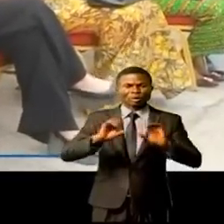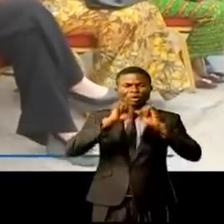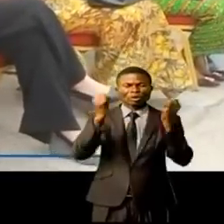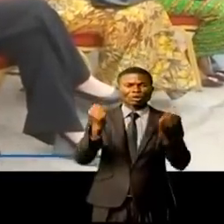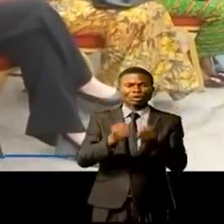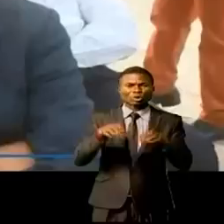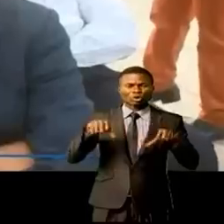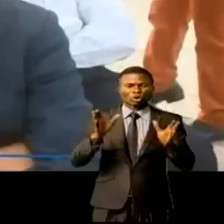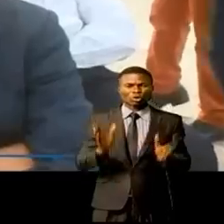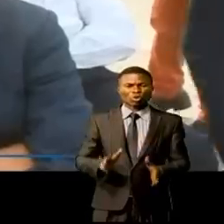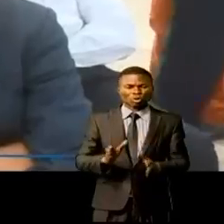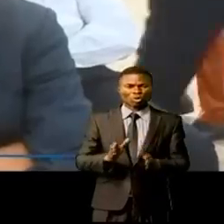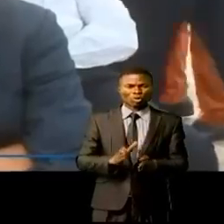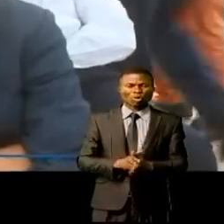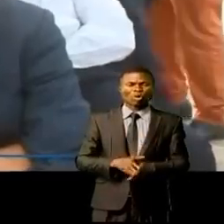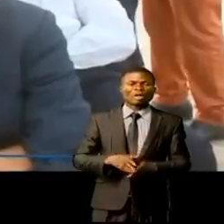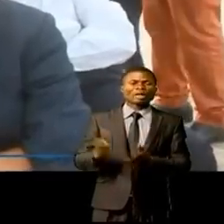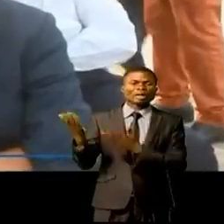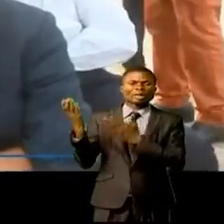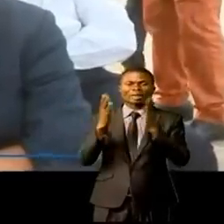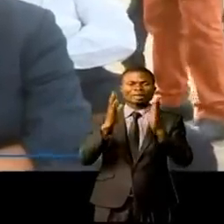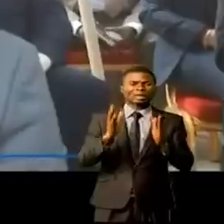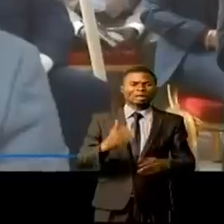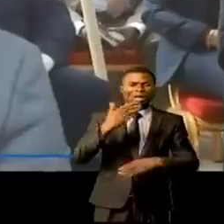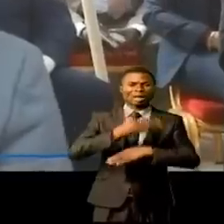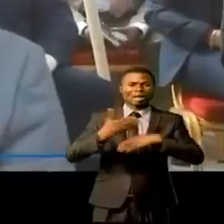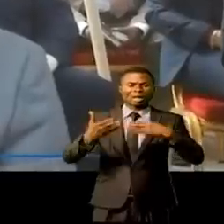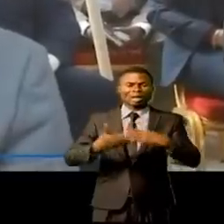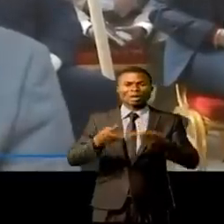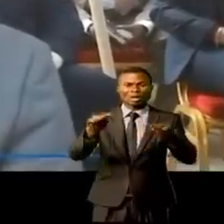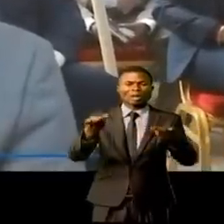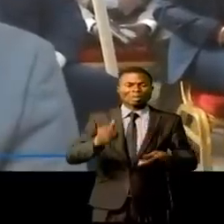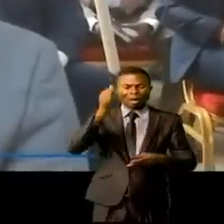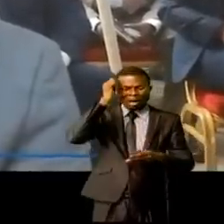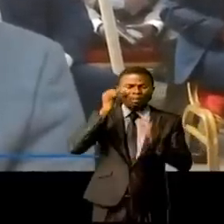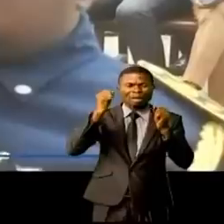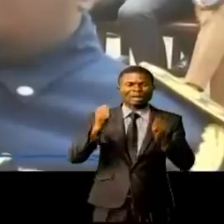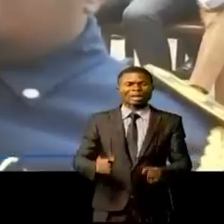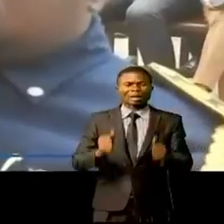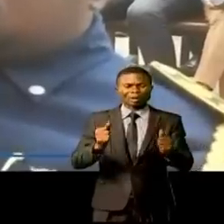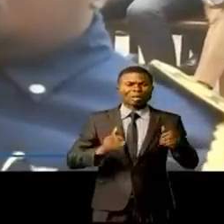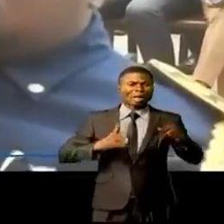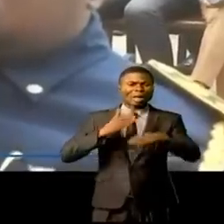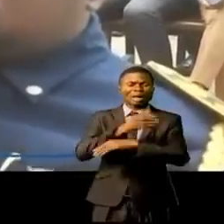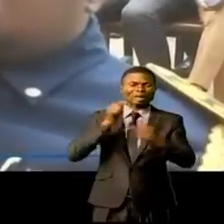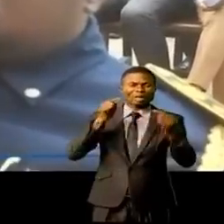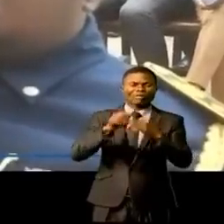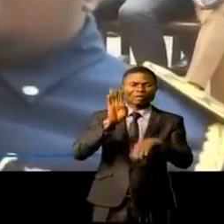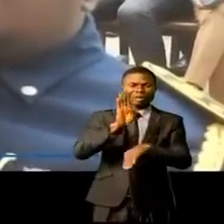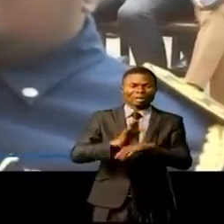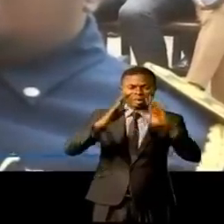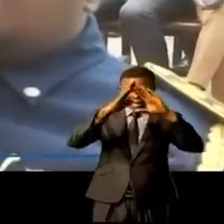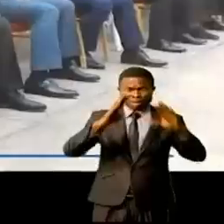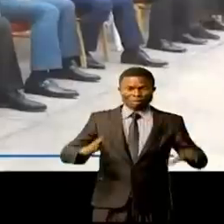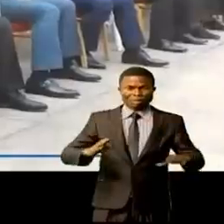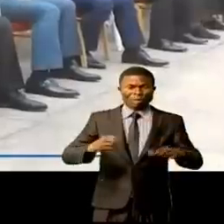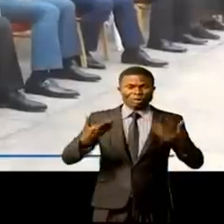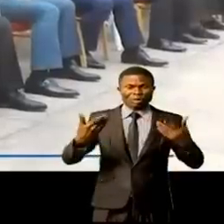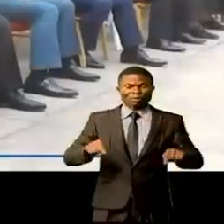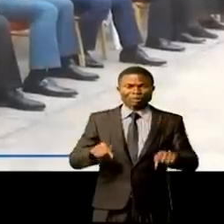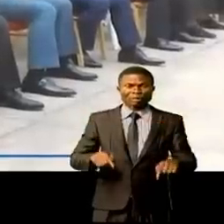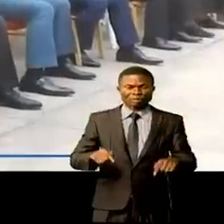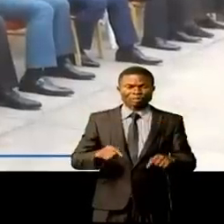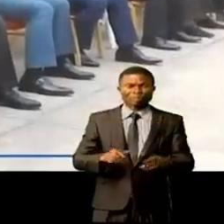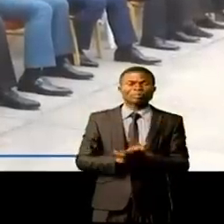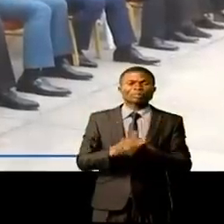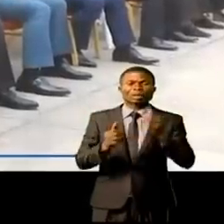des transports et pour SETP, dans la construction du nouveau terminal à passagers au beach Ngobila. Bâtiment dont l'inauguration déterminée ces jours, dévain